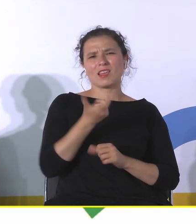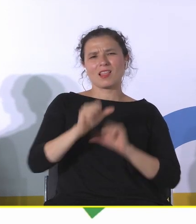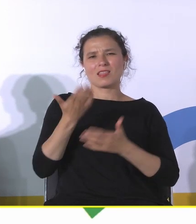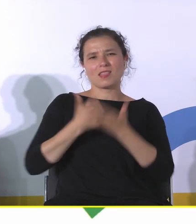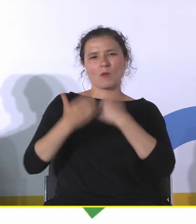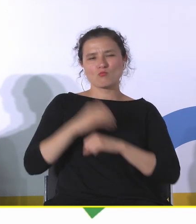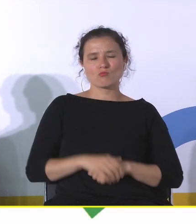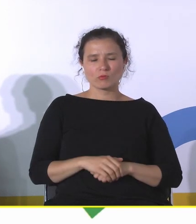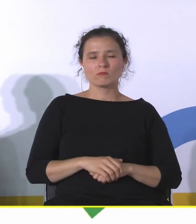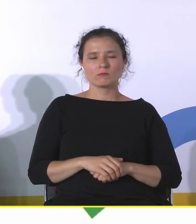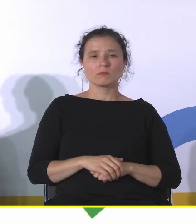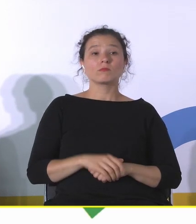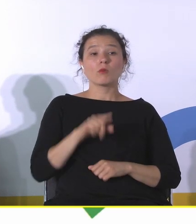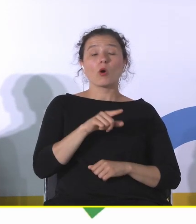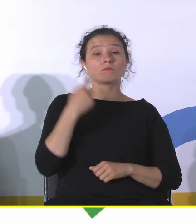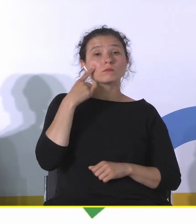że tak naprawdę nasze przywiązanie